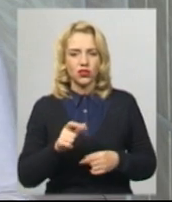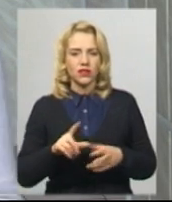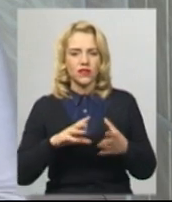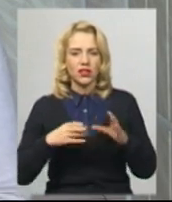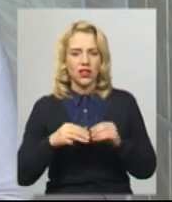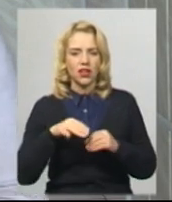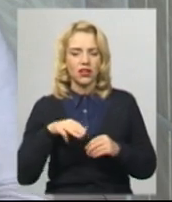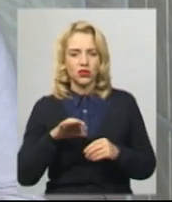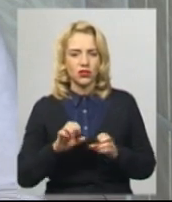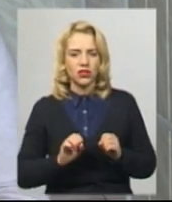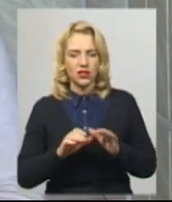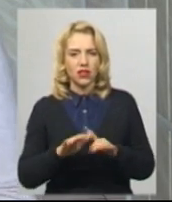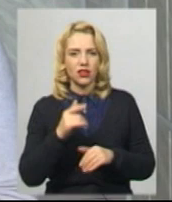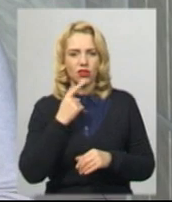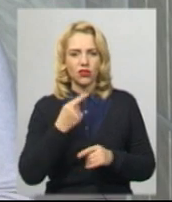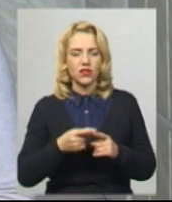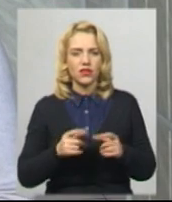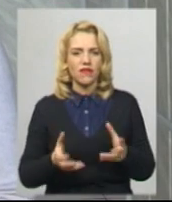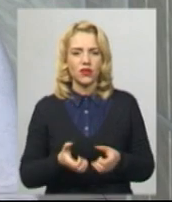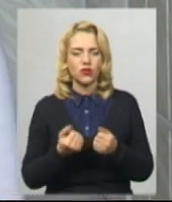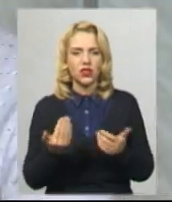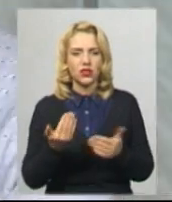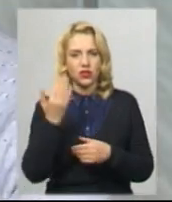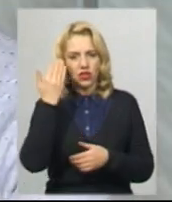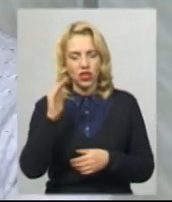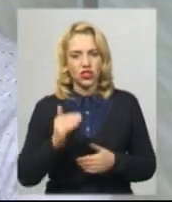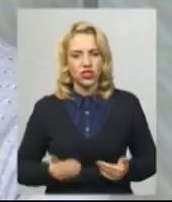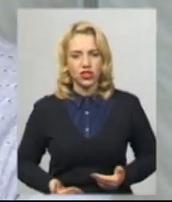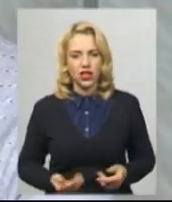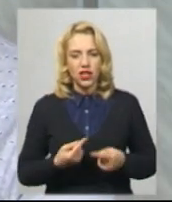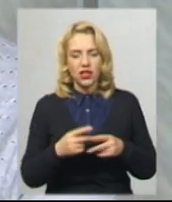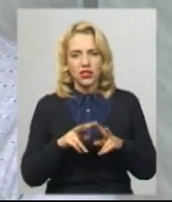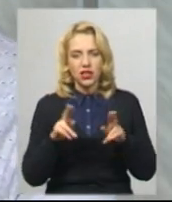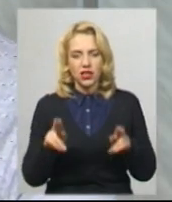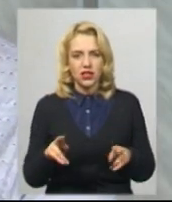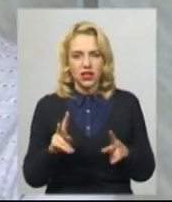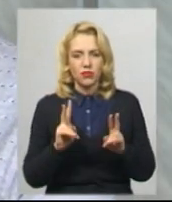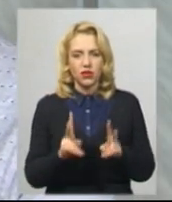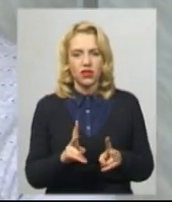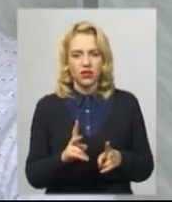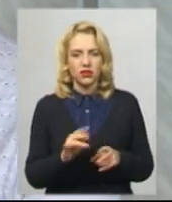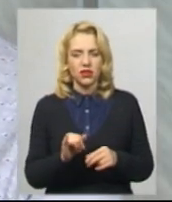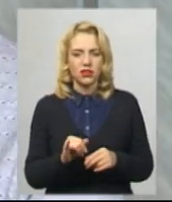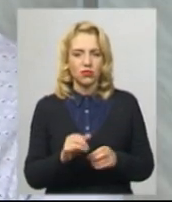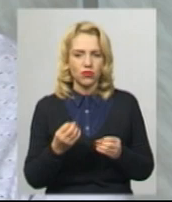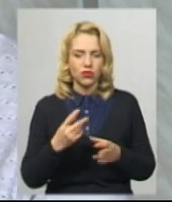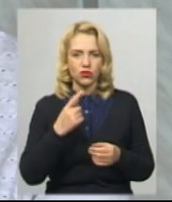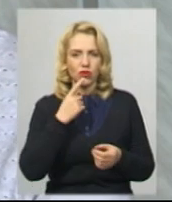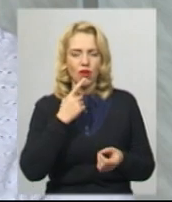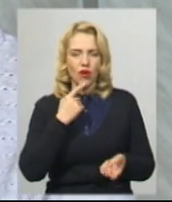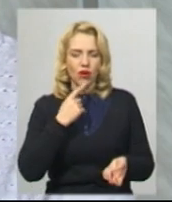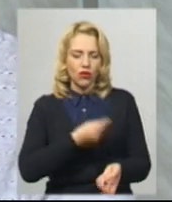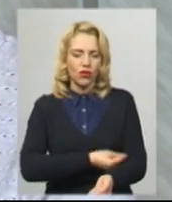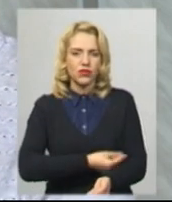взагалі-то здати кров, це ж врятувати чиєсь життя. Це приблизно те саме, що і просто кров з вени